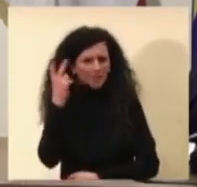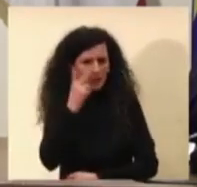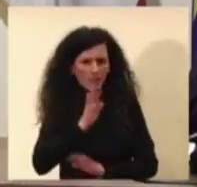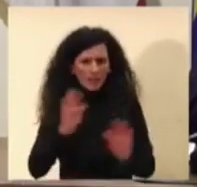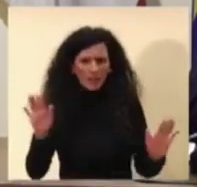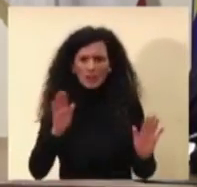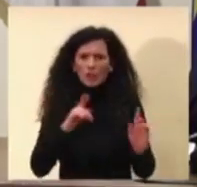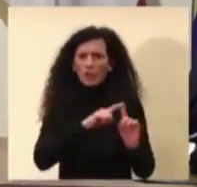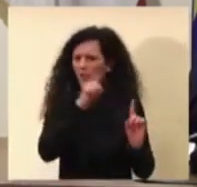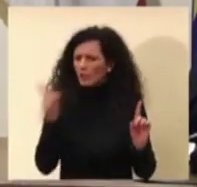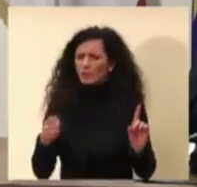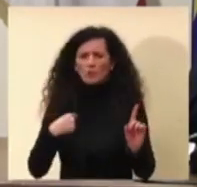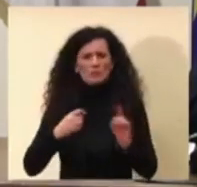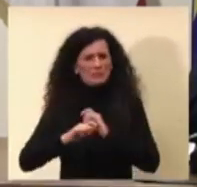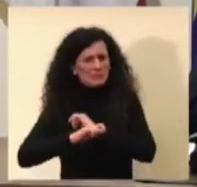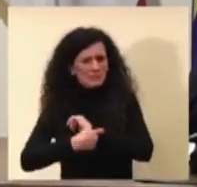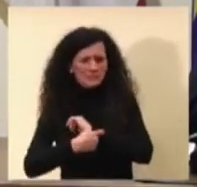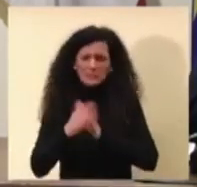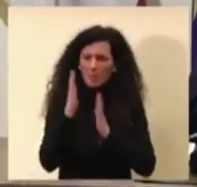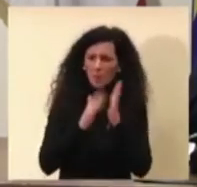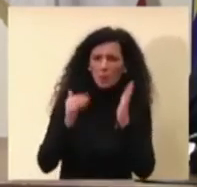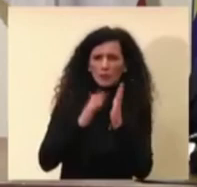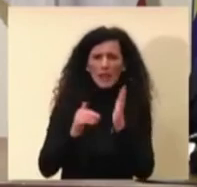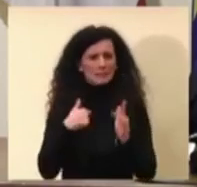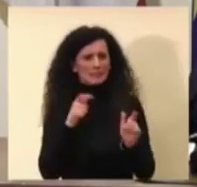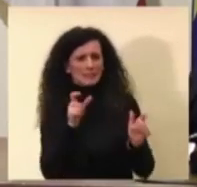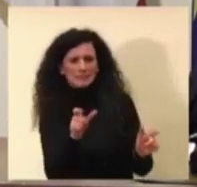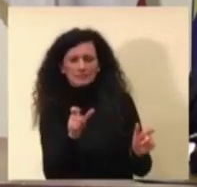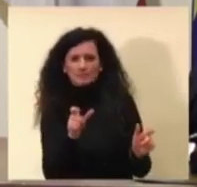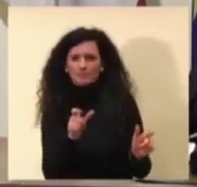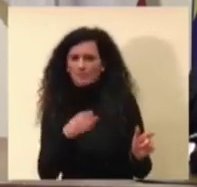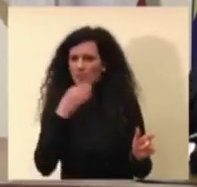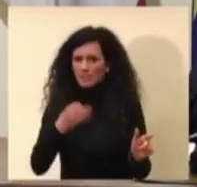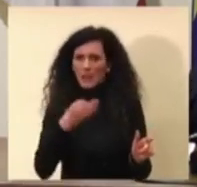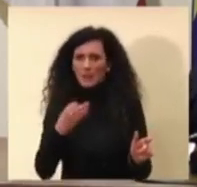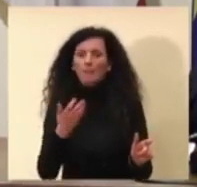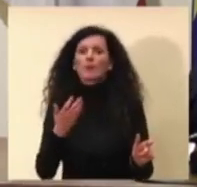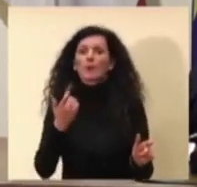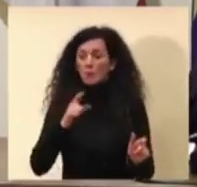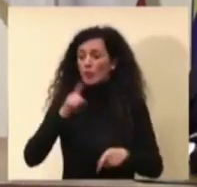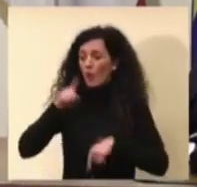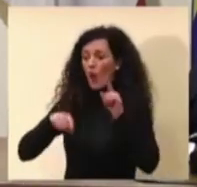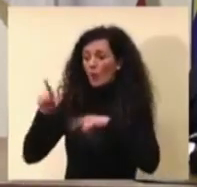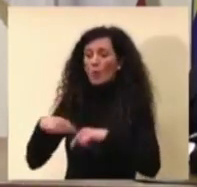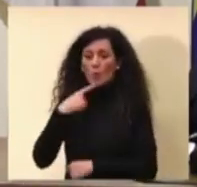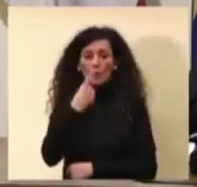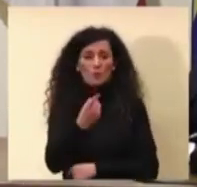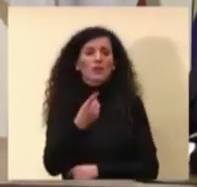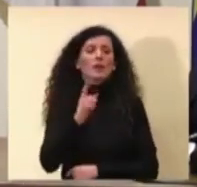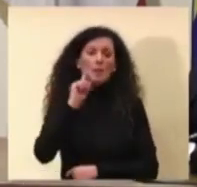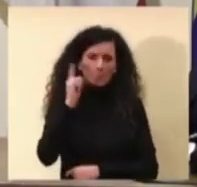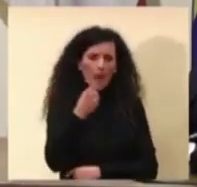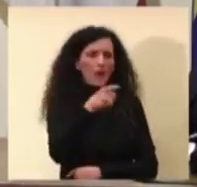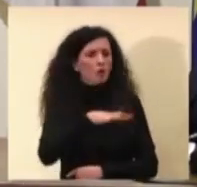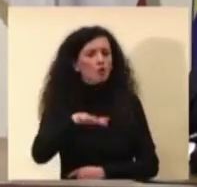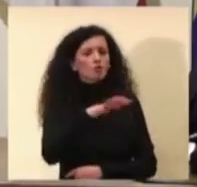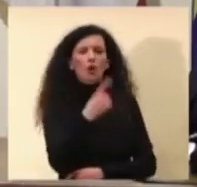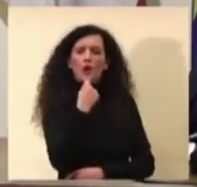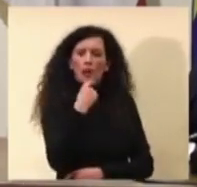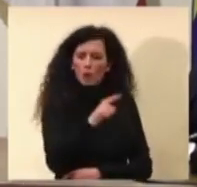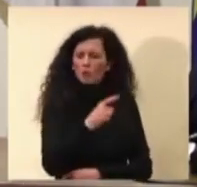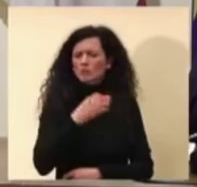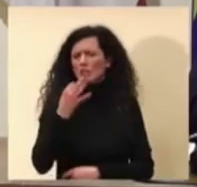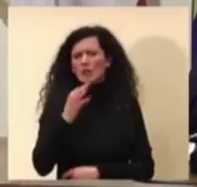sono stati molto rigoristi fin dall'inizio chiedendo zone rosse in tempi non sospetti tanto